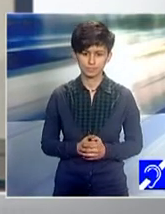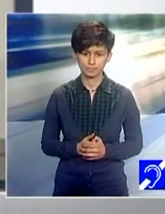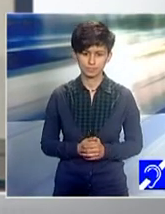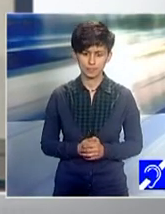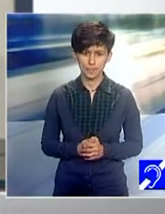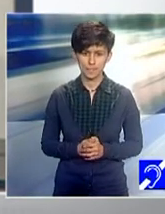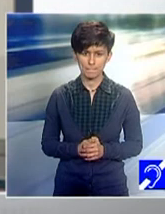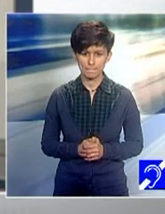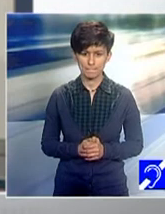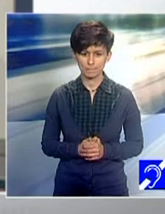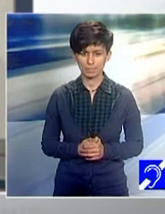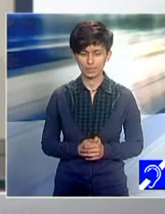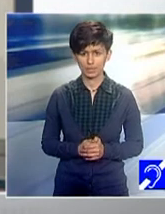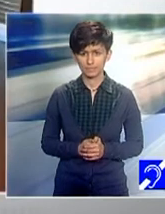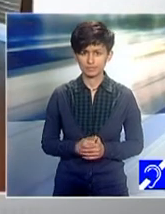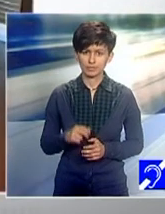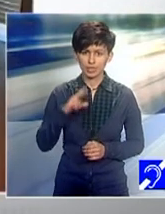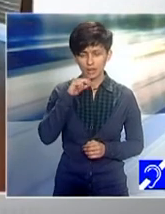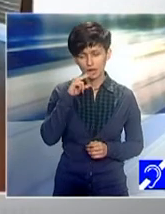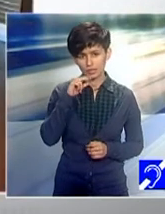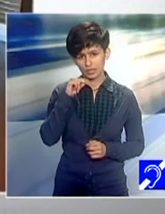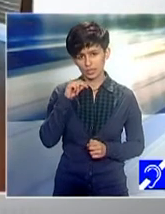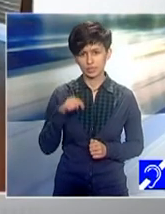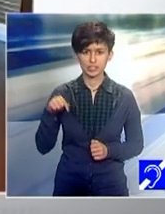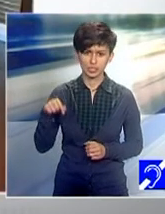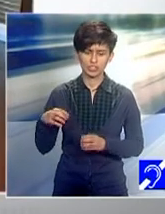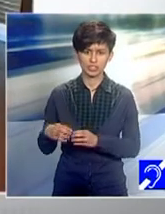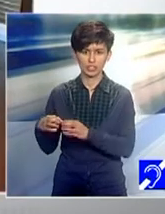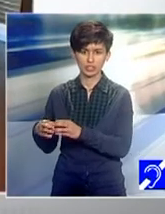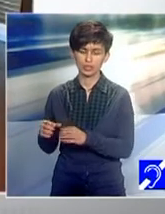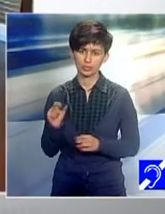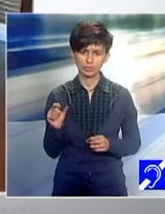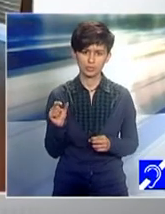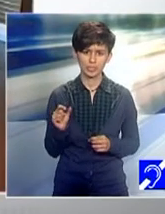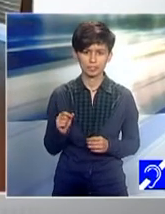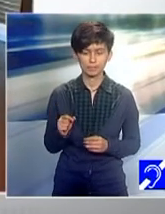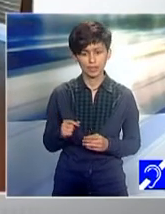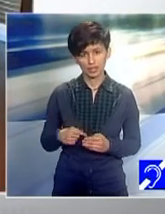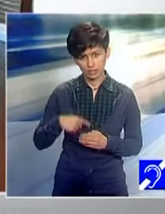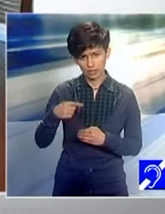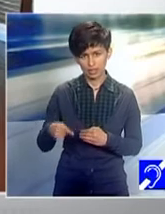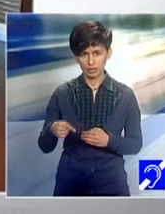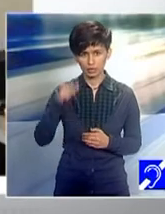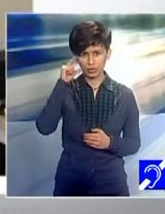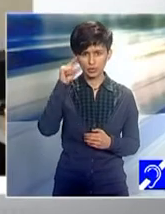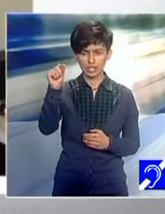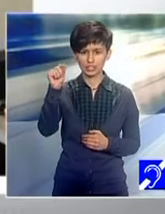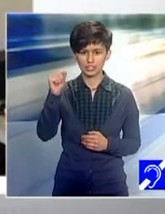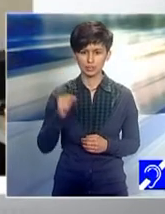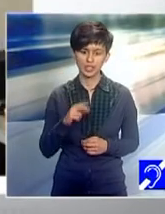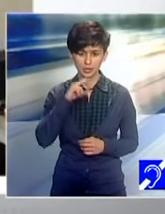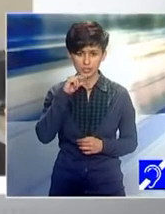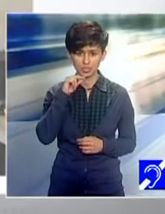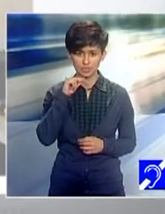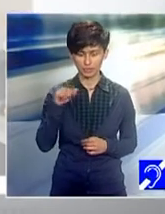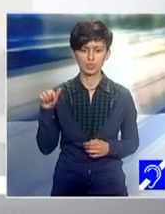Horvat, despre aceste minorități la care urma să mergem, să vorbim